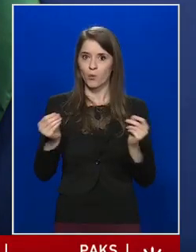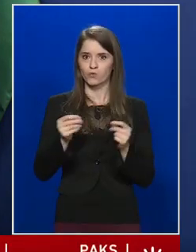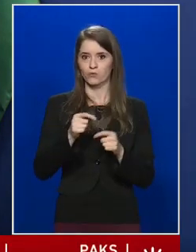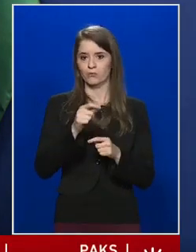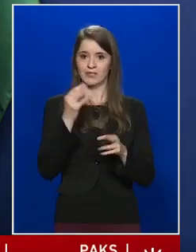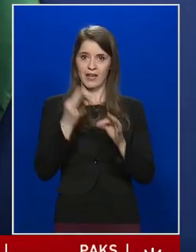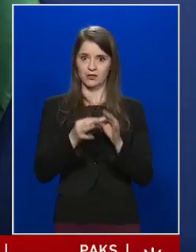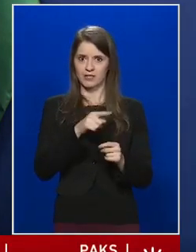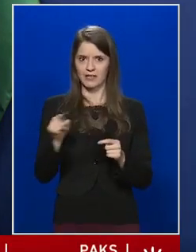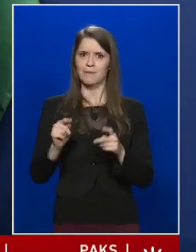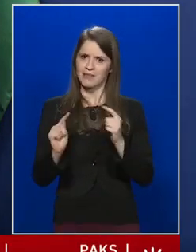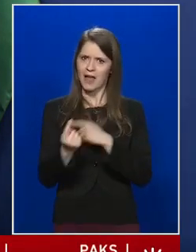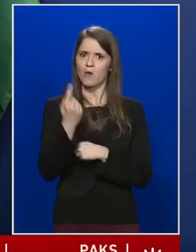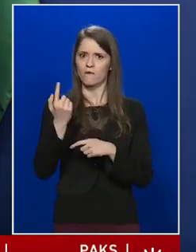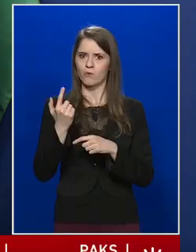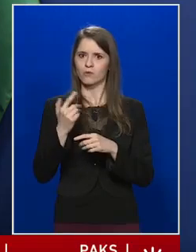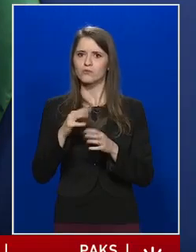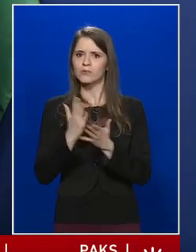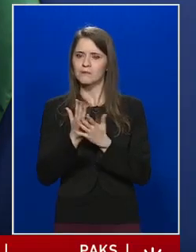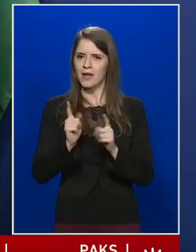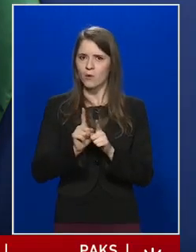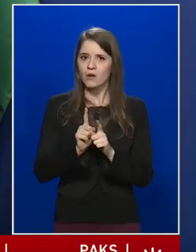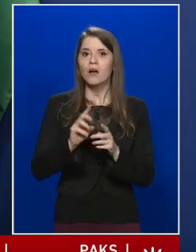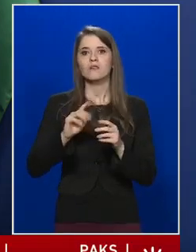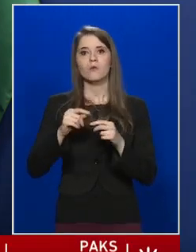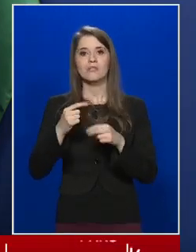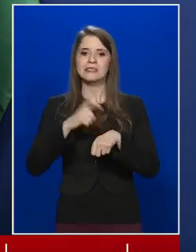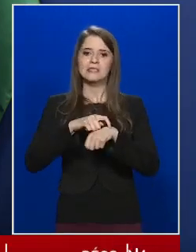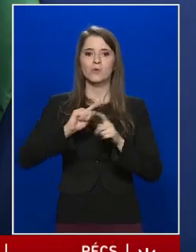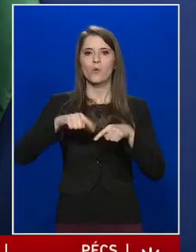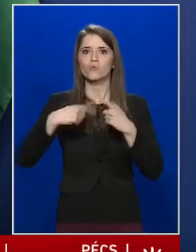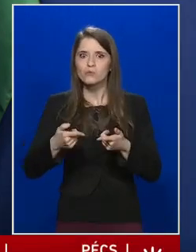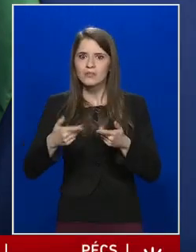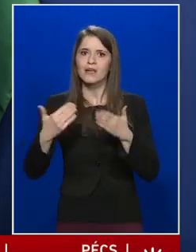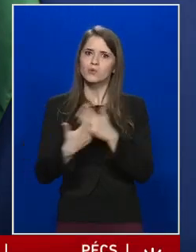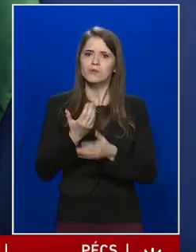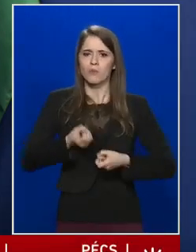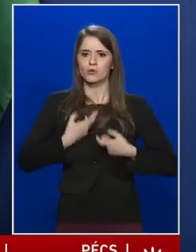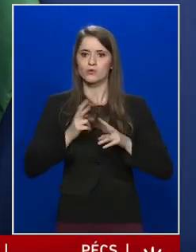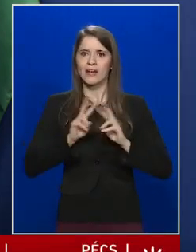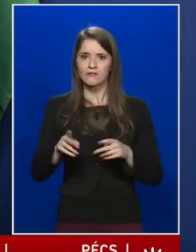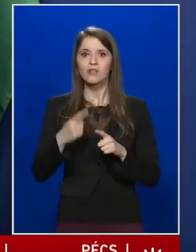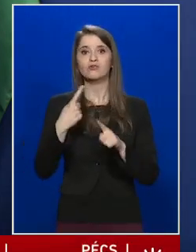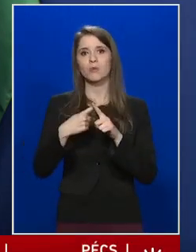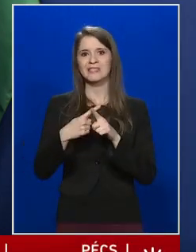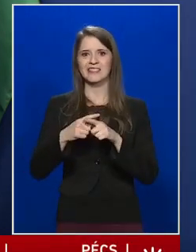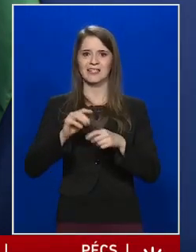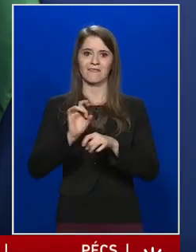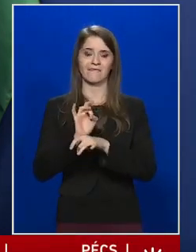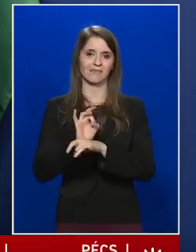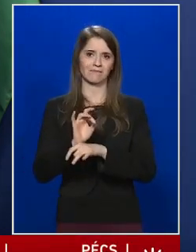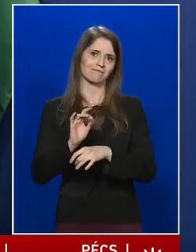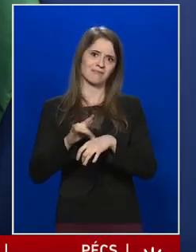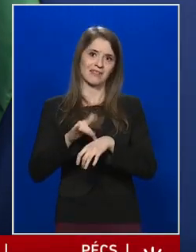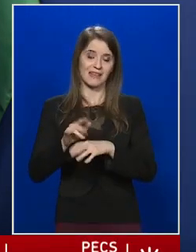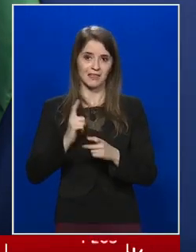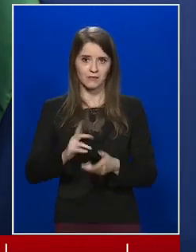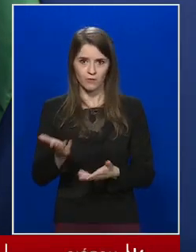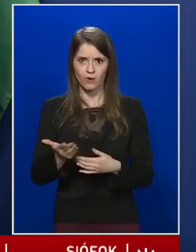olyan, hogy valaki egy idő után ismét tüneteket mutatott, és a tesztje pozitív eredményt hozott. Tudjuk-e már, hogy ez